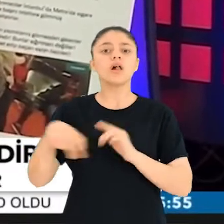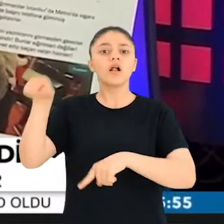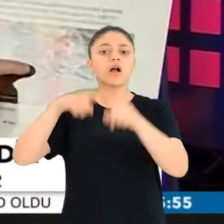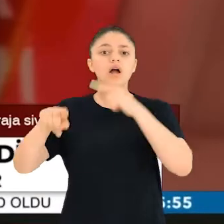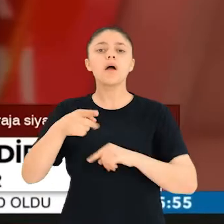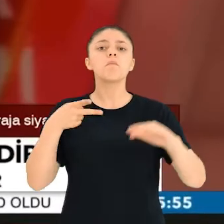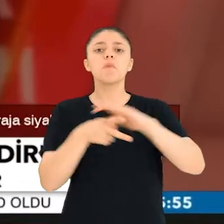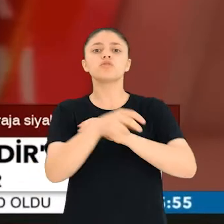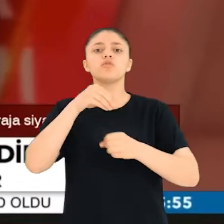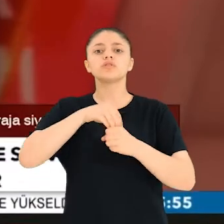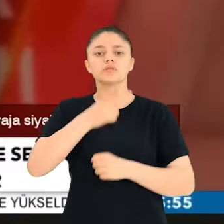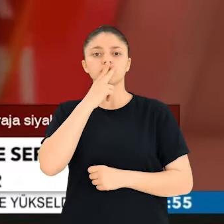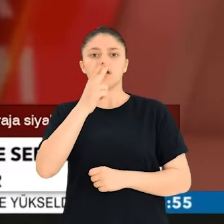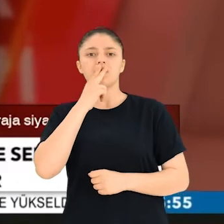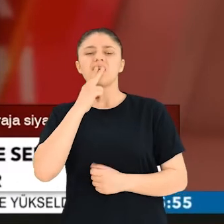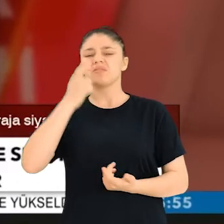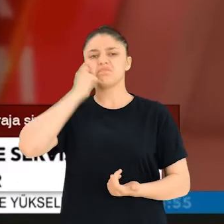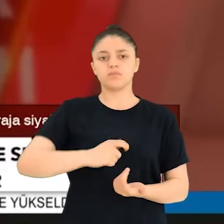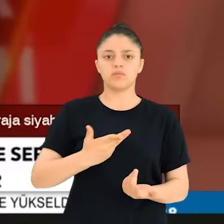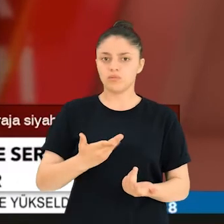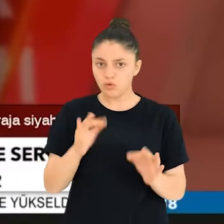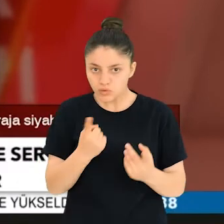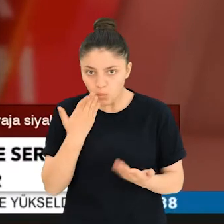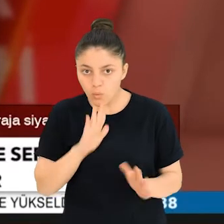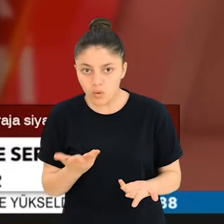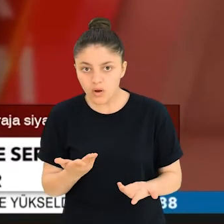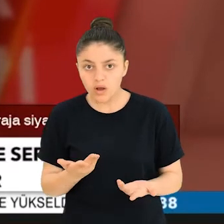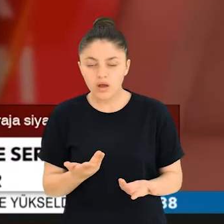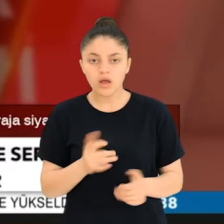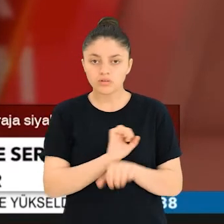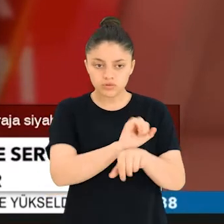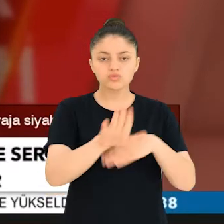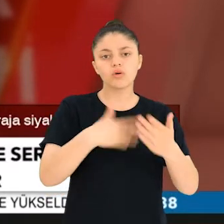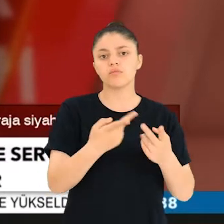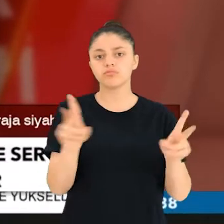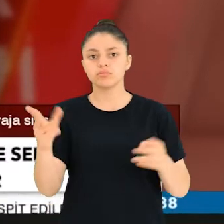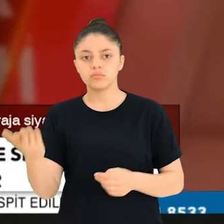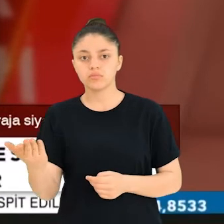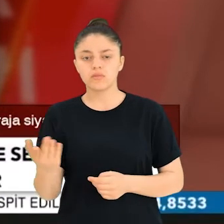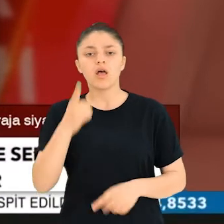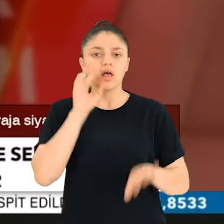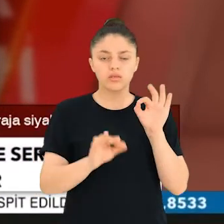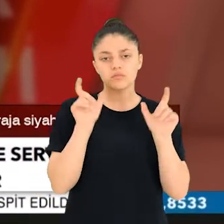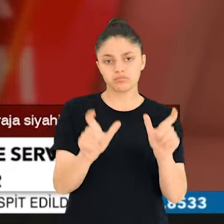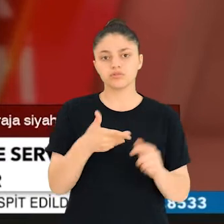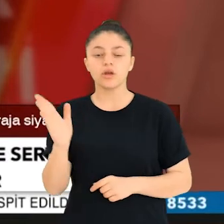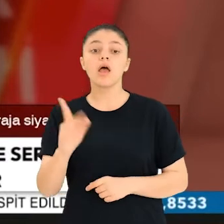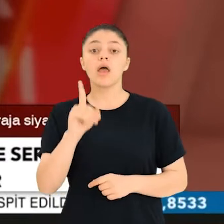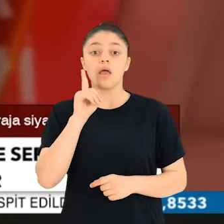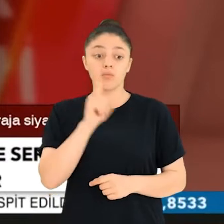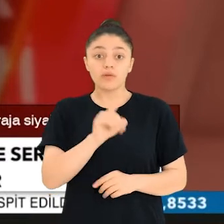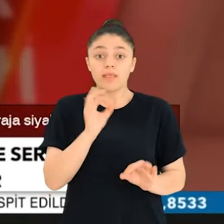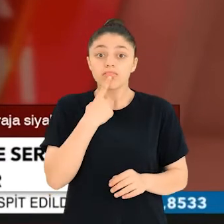metroda sigara içti. Milleti perişan ettiler. Böyle bir şey söz konusu değil. Bu adam da içeri alındı. Sonra da adli kontrolle serbest bırakıldı. Adli kontrol demek şu demektir.